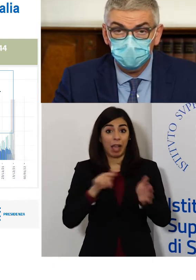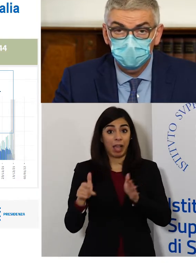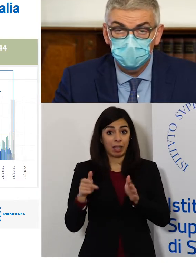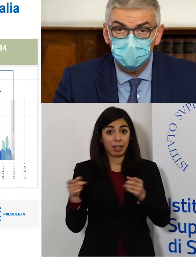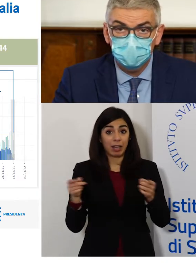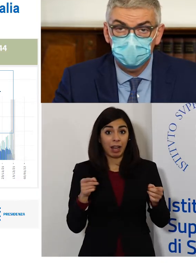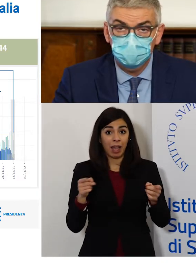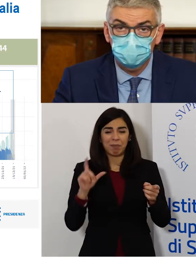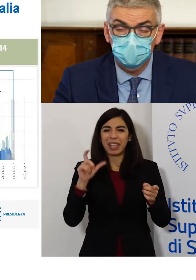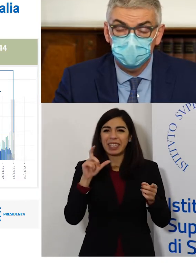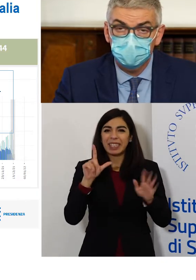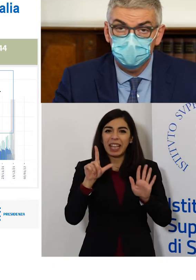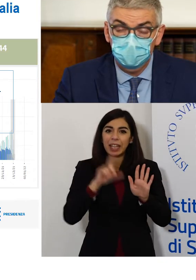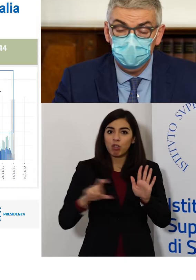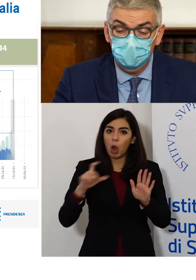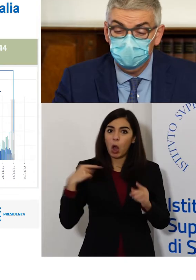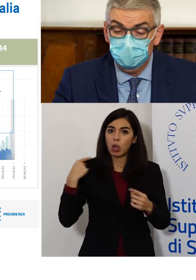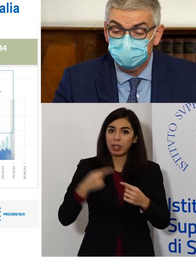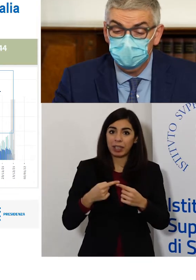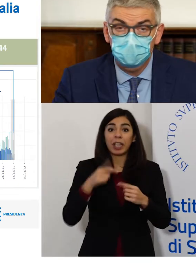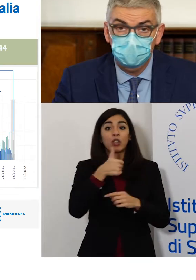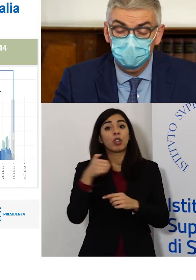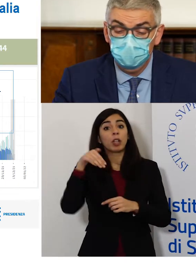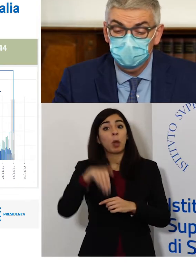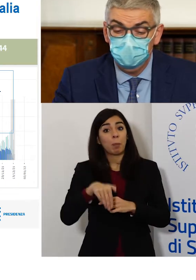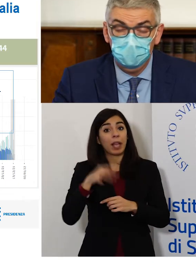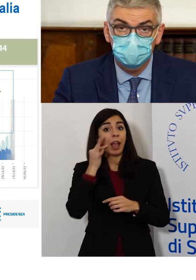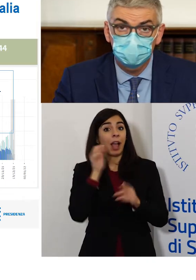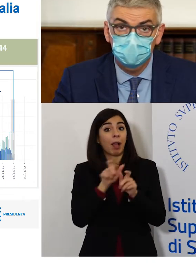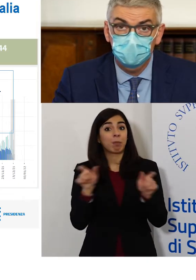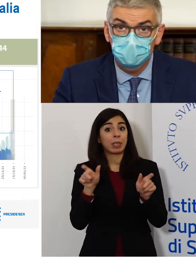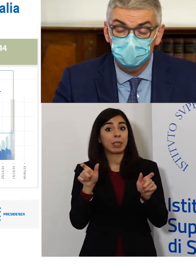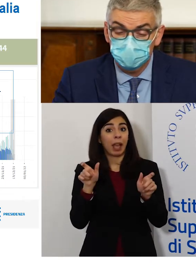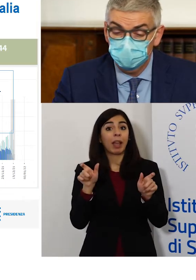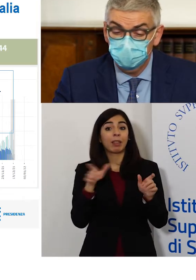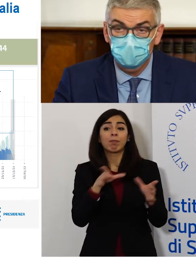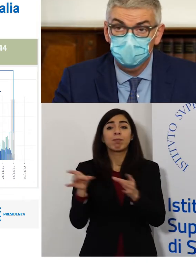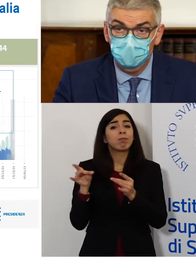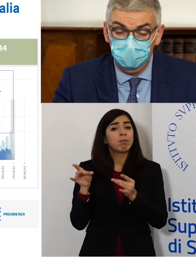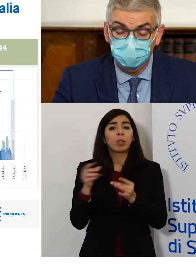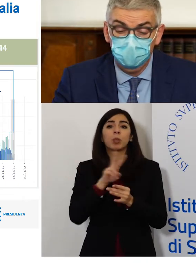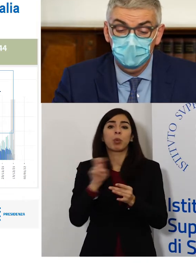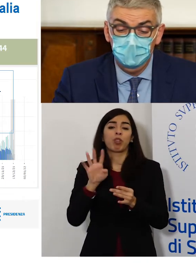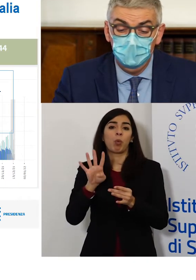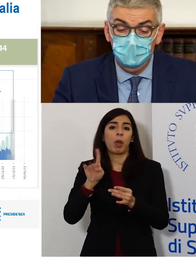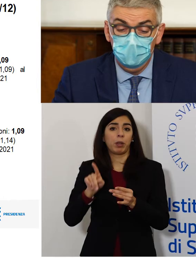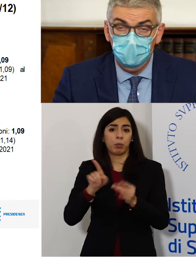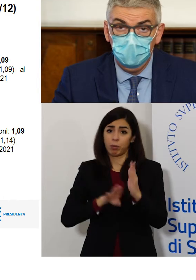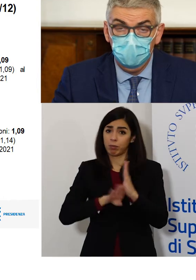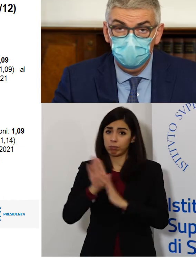negli ultimi sette giorni per 100.000 abitanti è salita nettamente e ha raggiunto il livello di 241 casi.